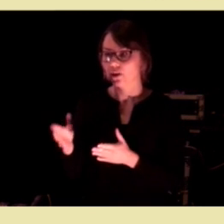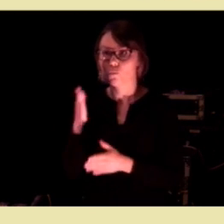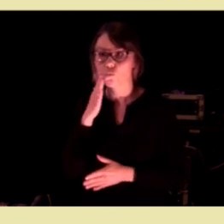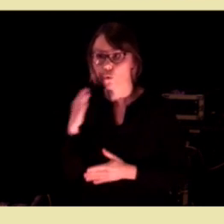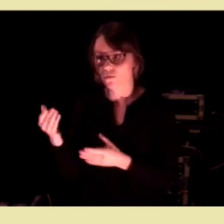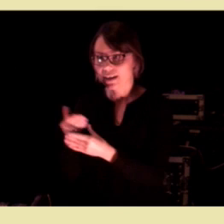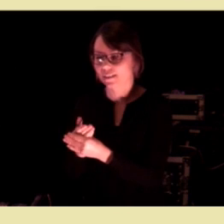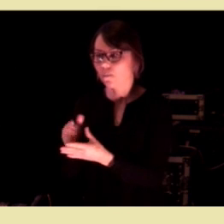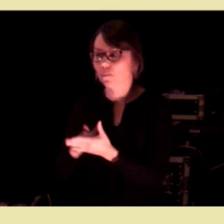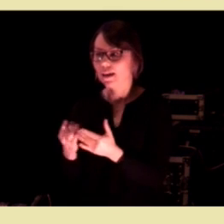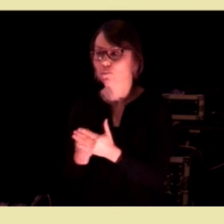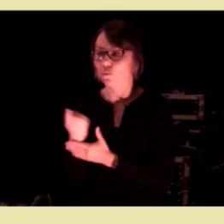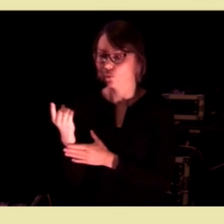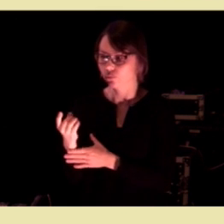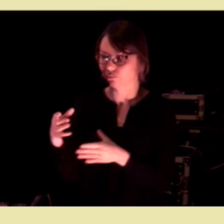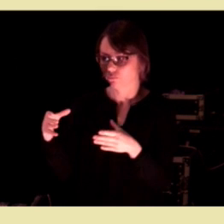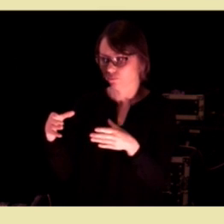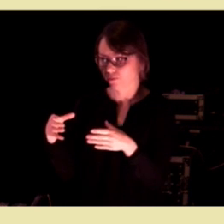var med i pilotprosjektet